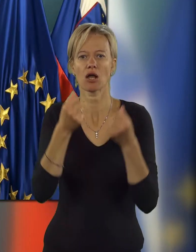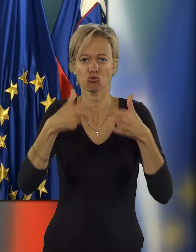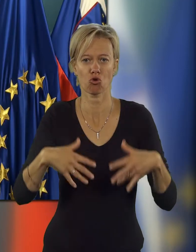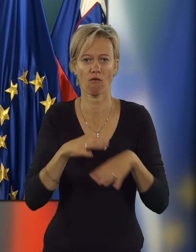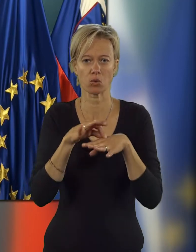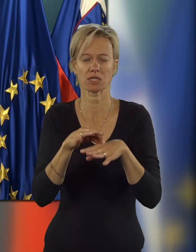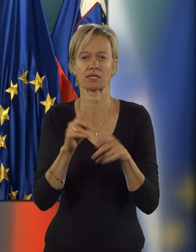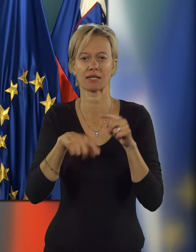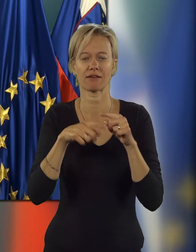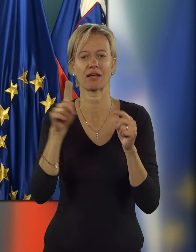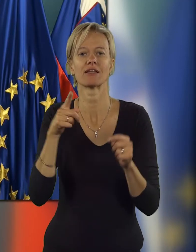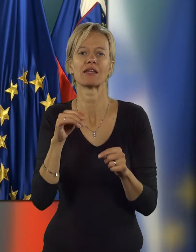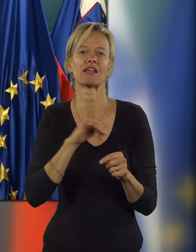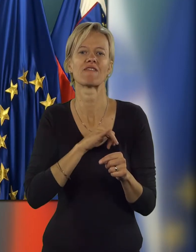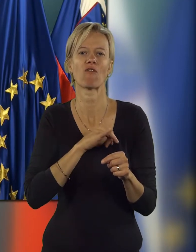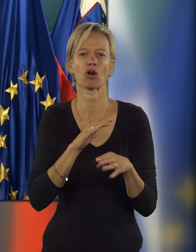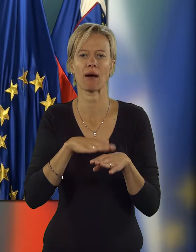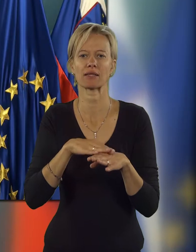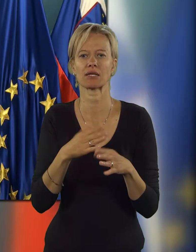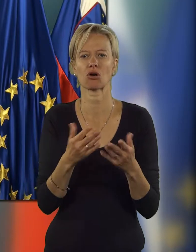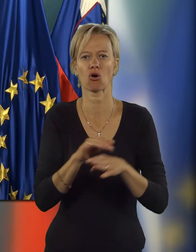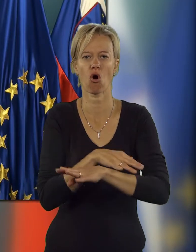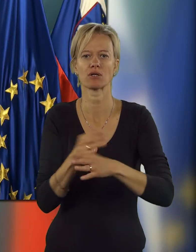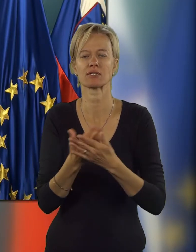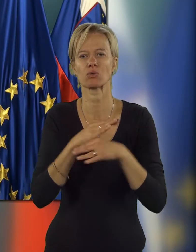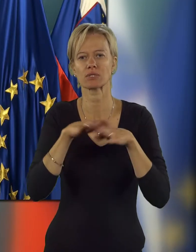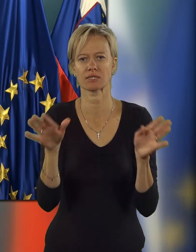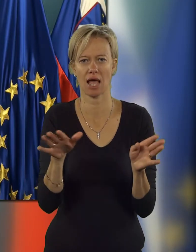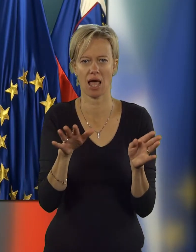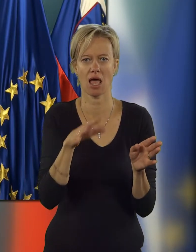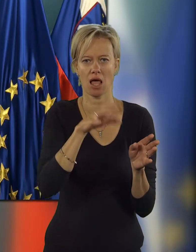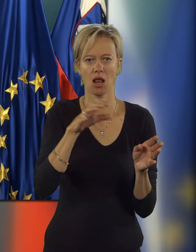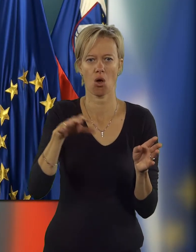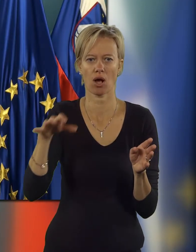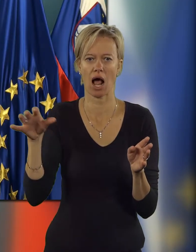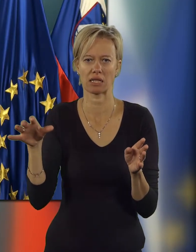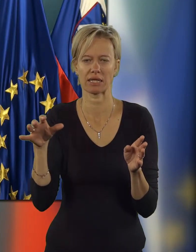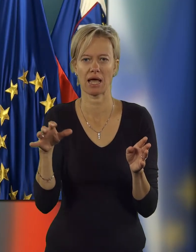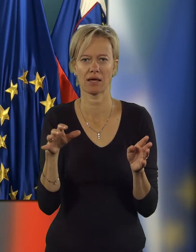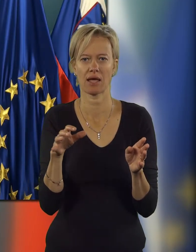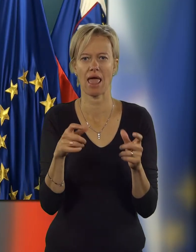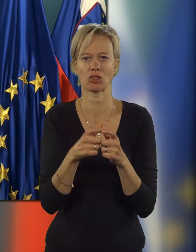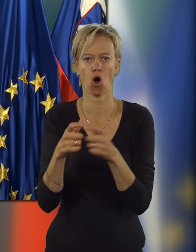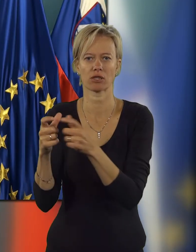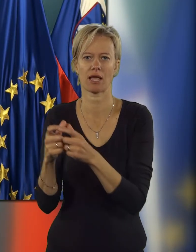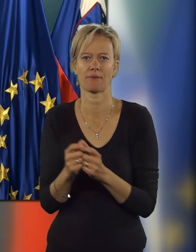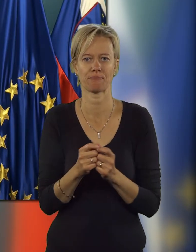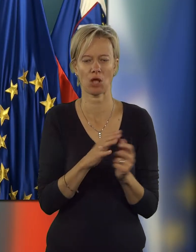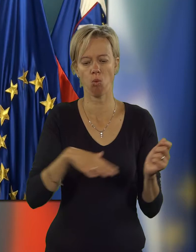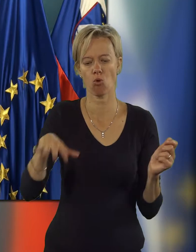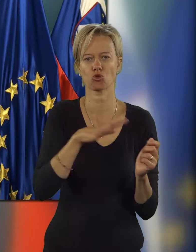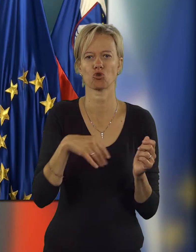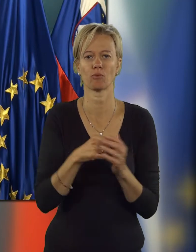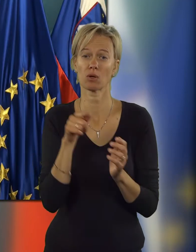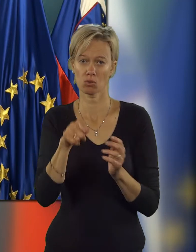računovodske zadeve ter informatiko za vse lokalne enote centrov za socialno delo na